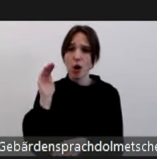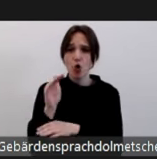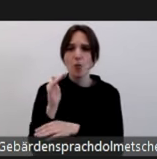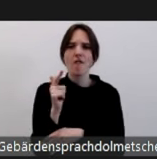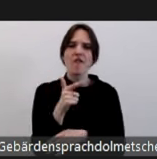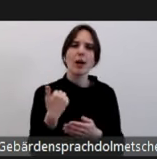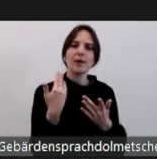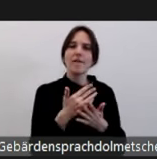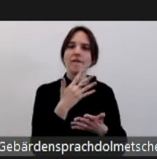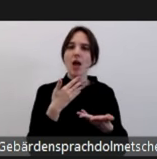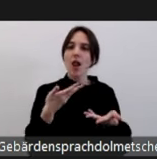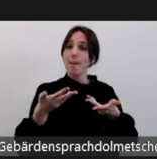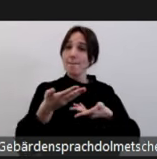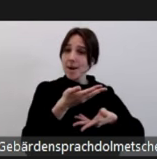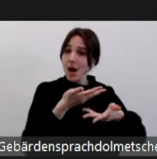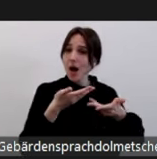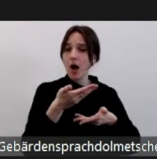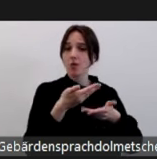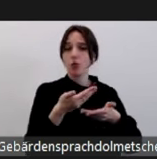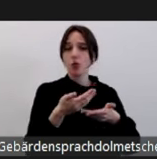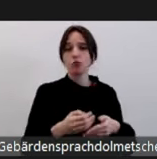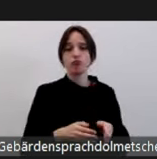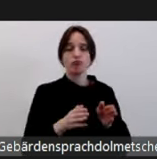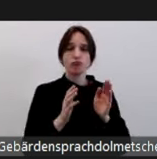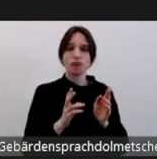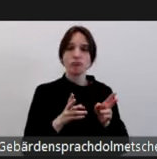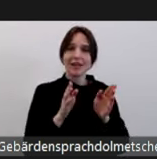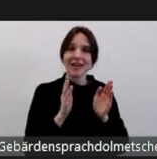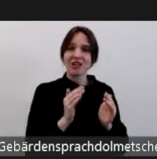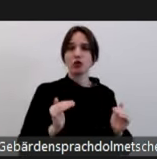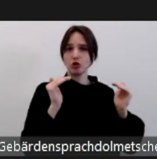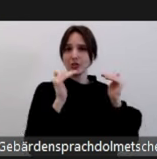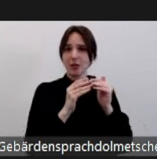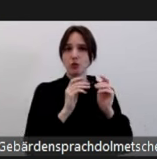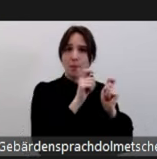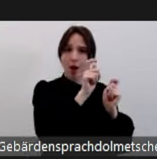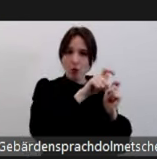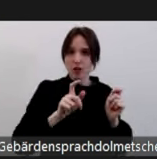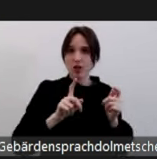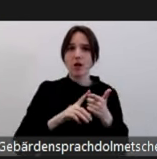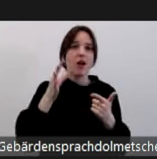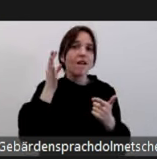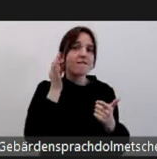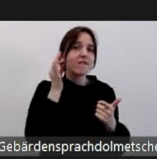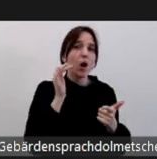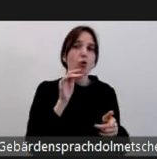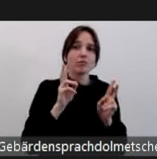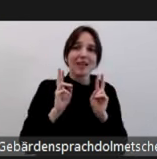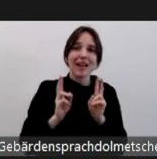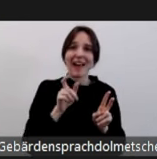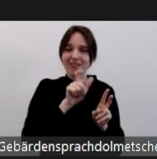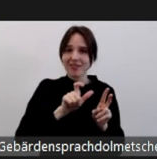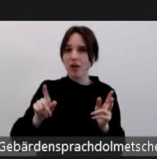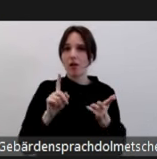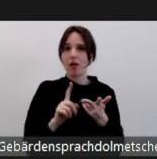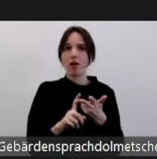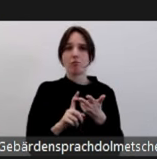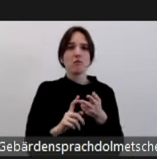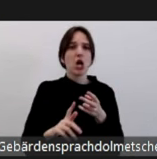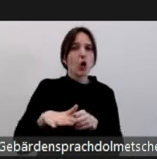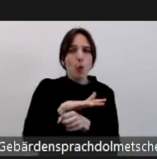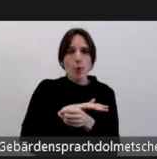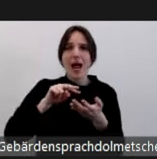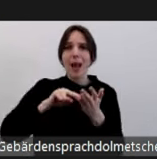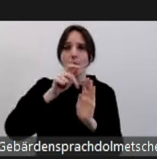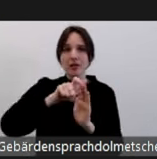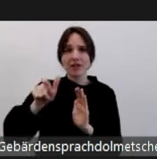Beratungsarbeit gehabt von Gleichstellungsbeauftragten, Frauenrechtlerinnen, Journalisten, Kommunalpolitikerinnen, die alle